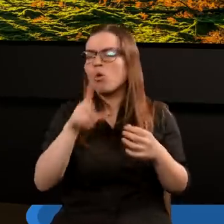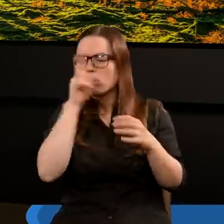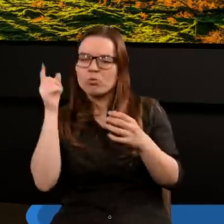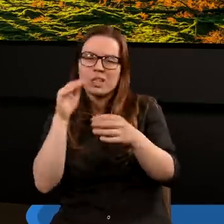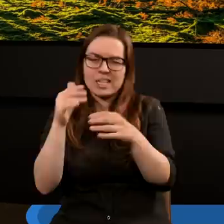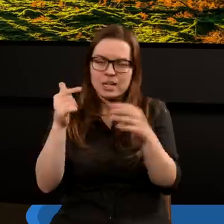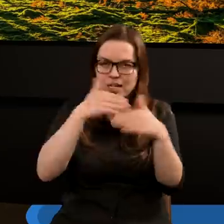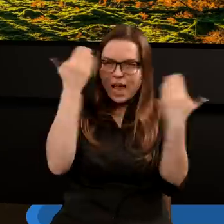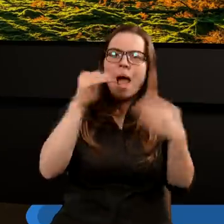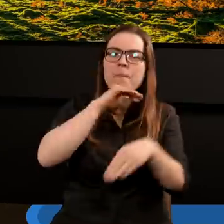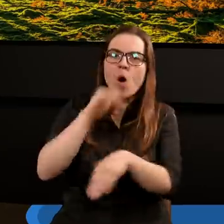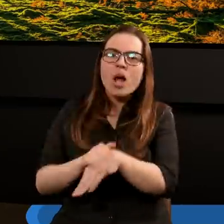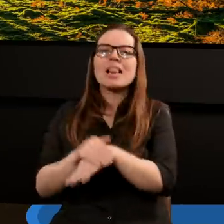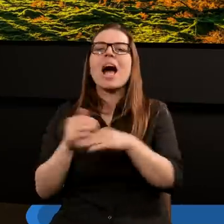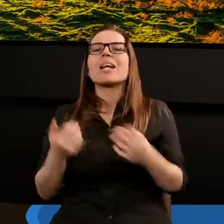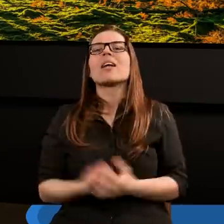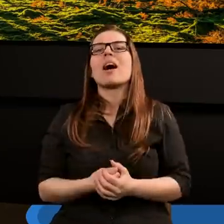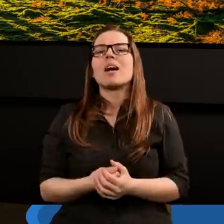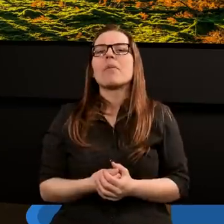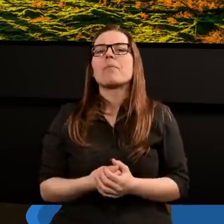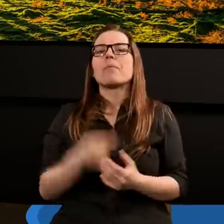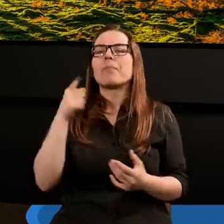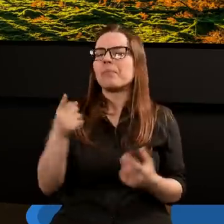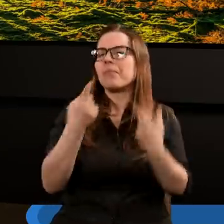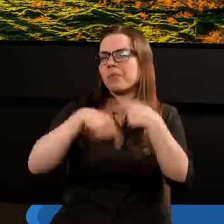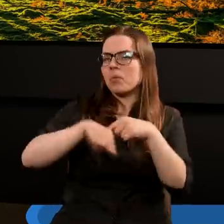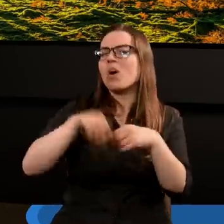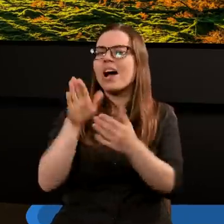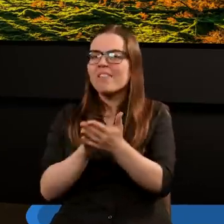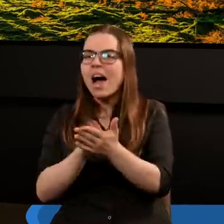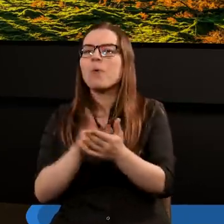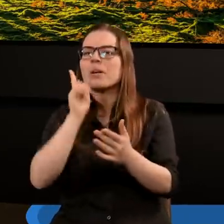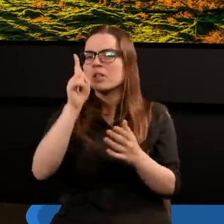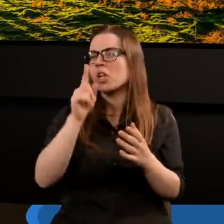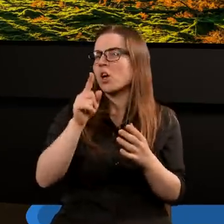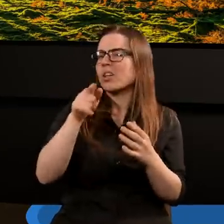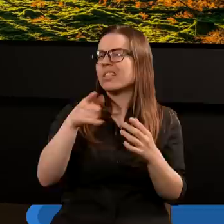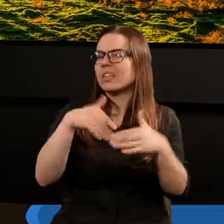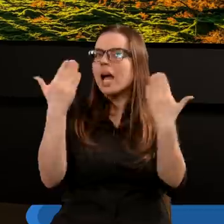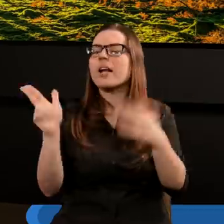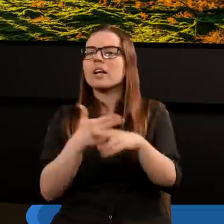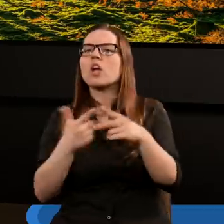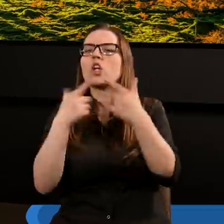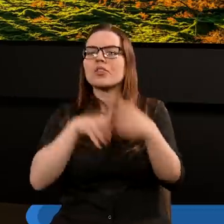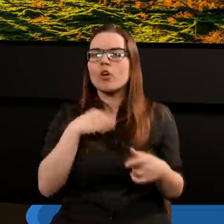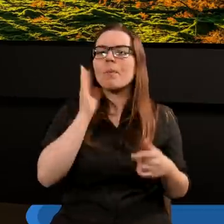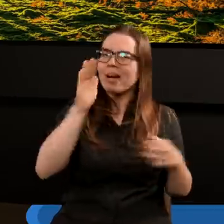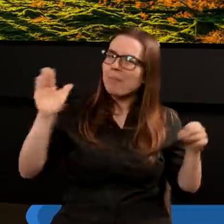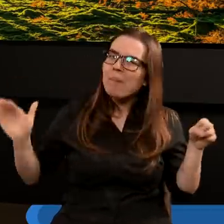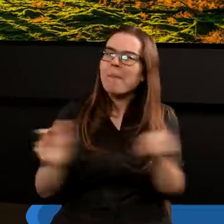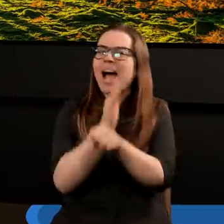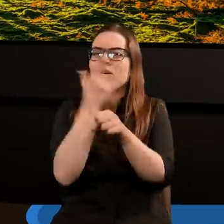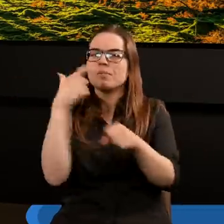Pojednania, z tym wypełnieniem chwałą, no bo to jest dzień, kiedy świątynia będzie w pełni oczyszczona.